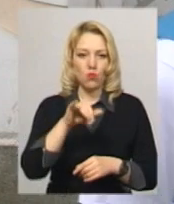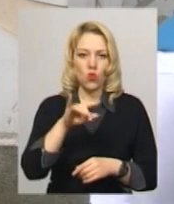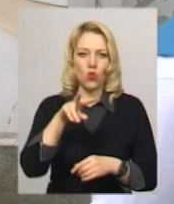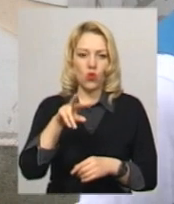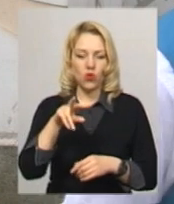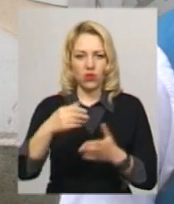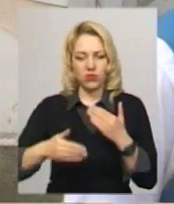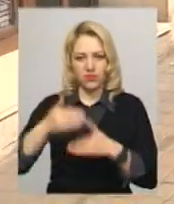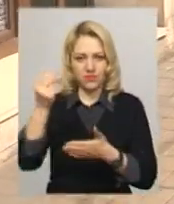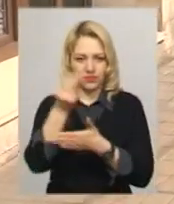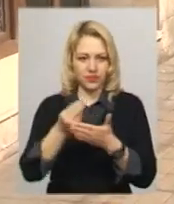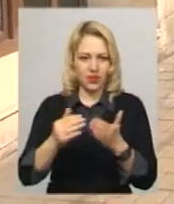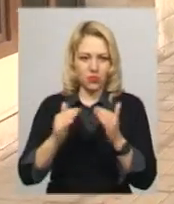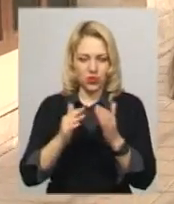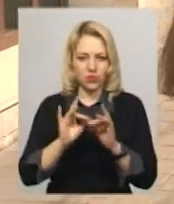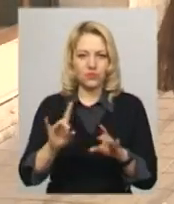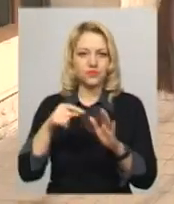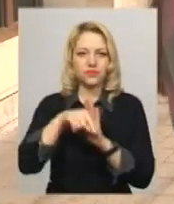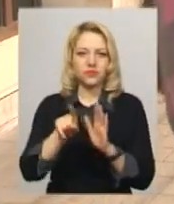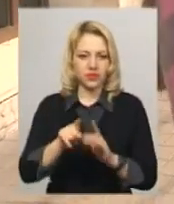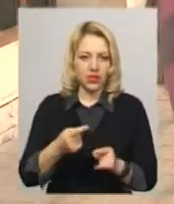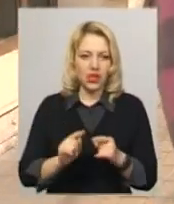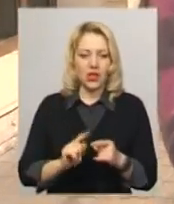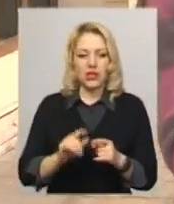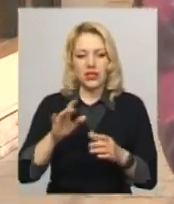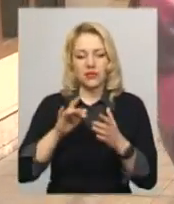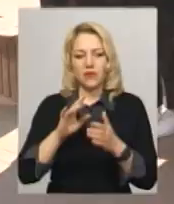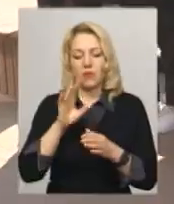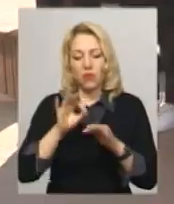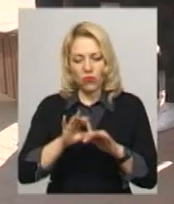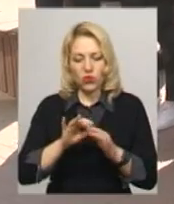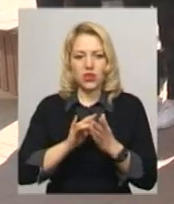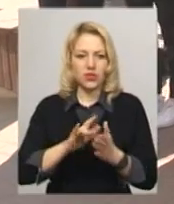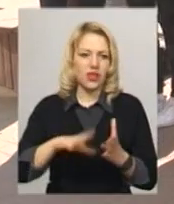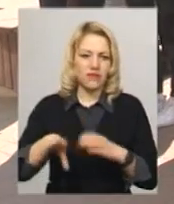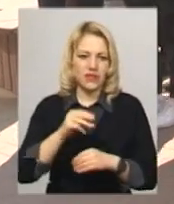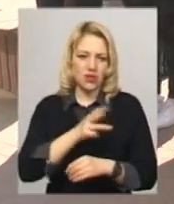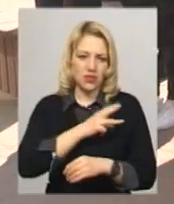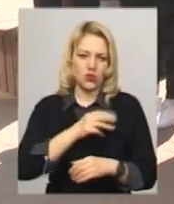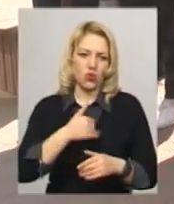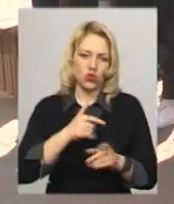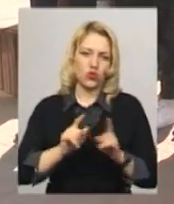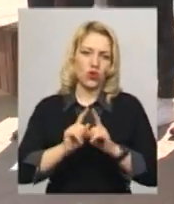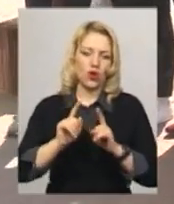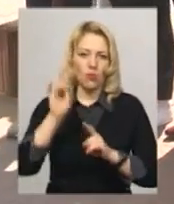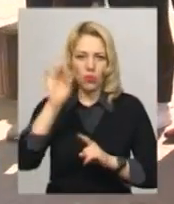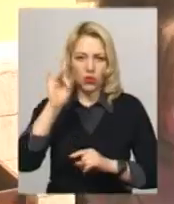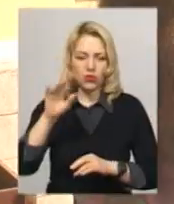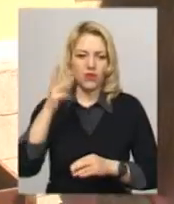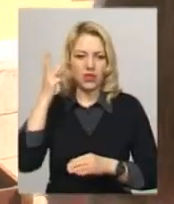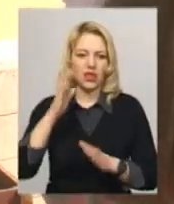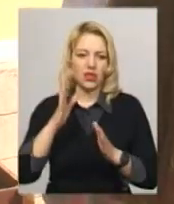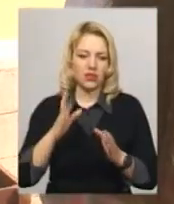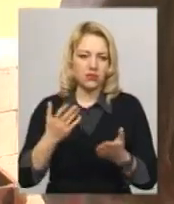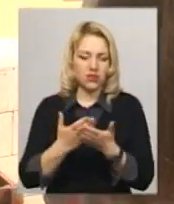який позаду мене. Гімназисти проводять екскурсії містом для усіх бажаючих. Таким чином хочуть популяризувати Хмельміцький, який асоціюють лише з